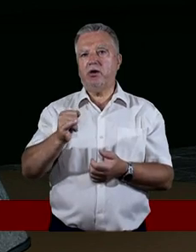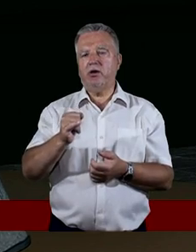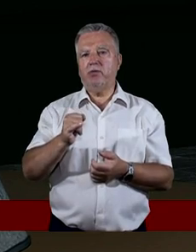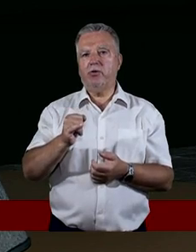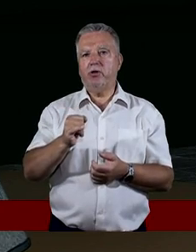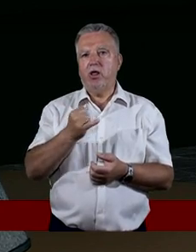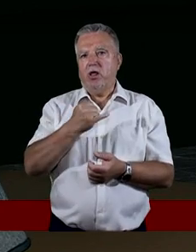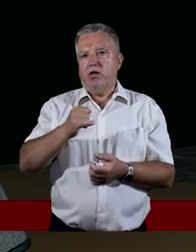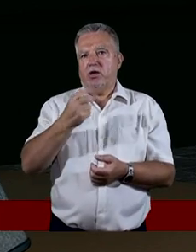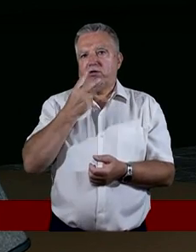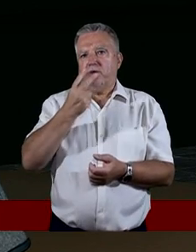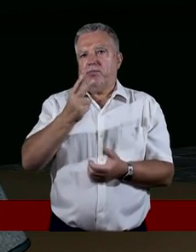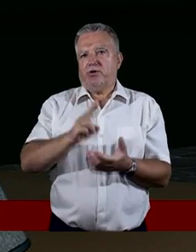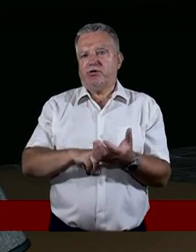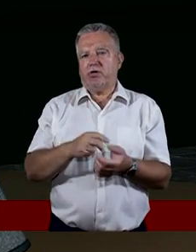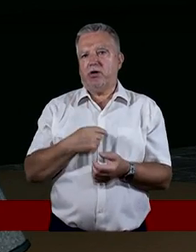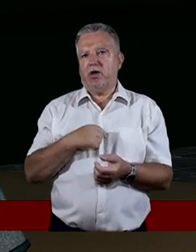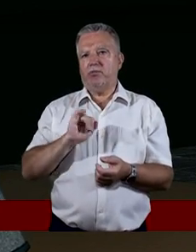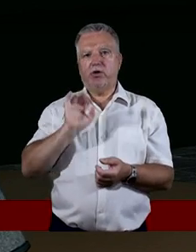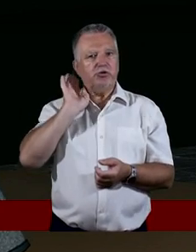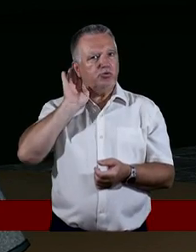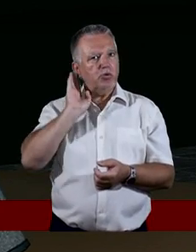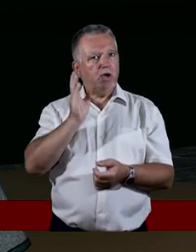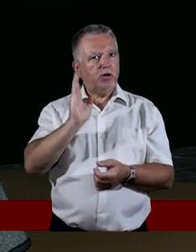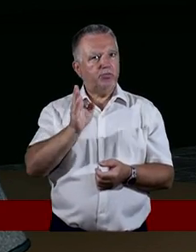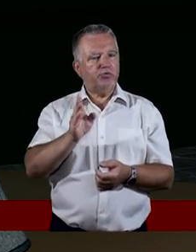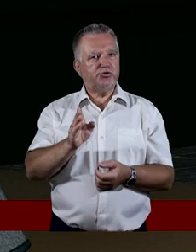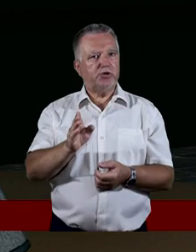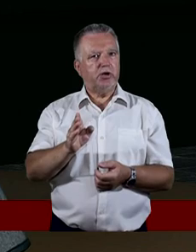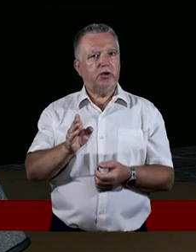zupełnie inaczej patrzyli na mnie i słuchali potem